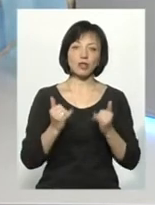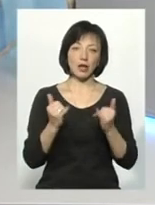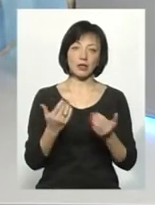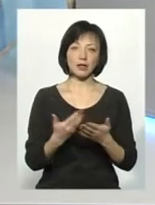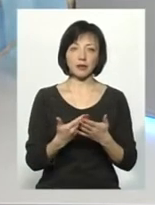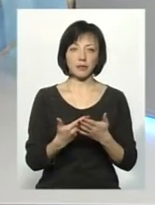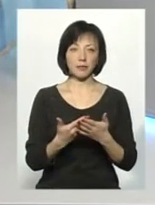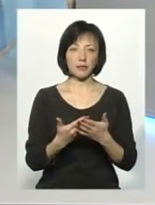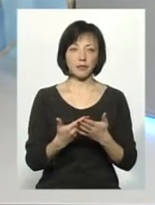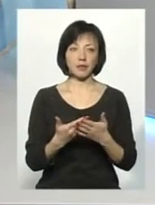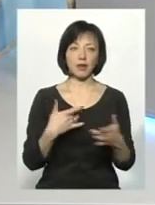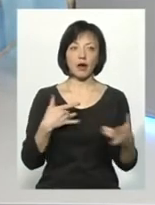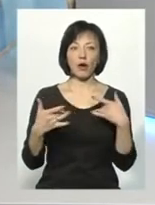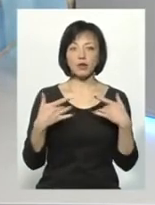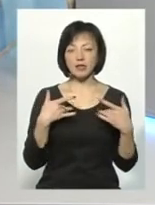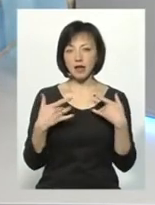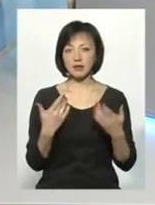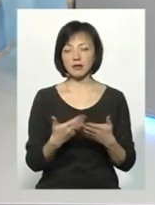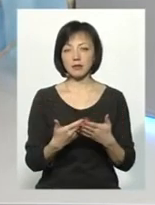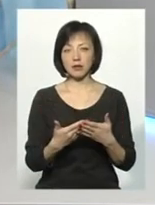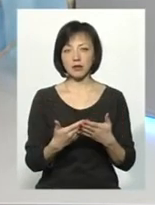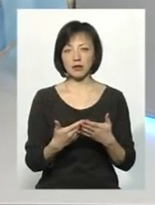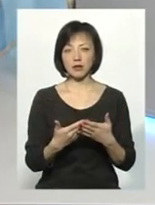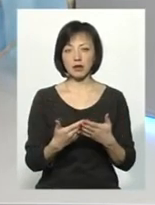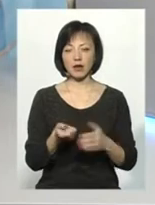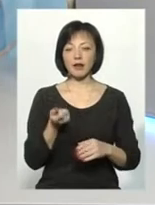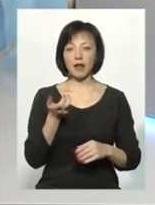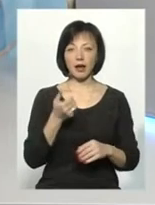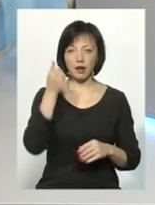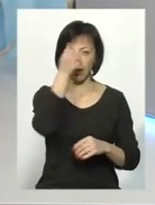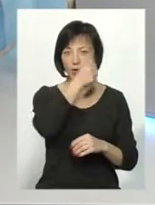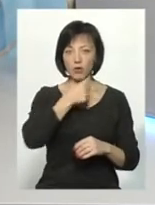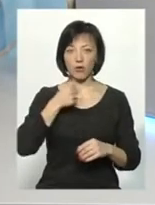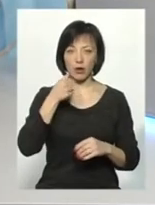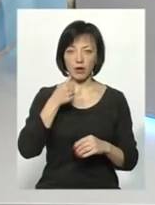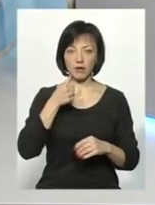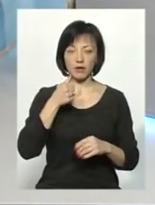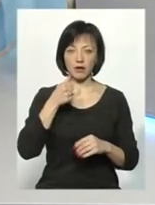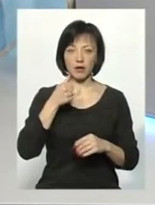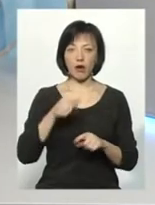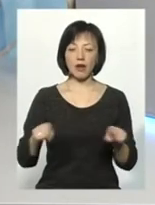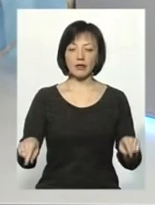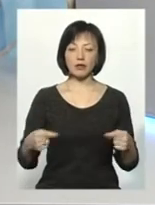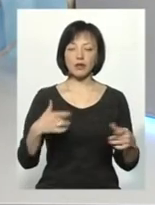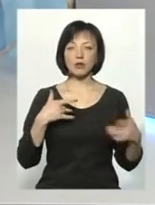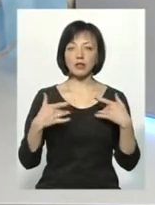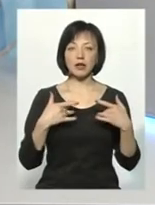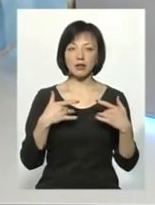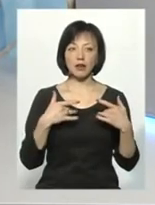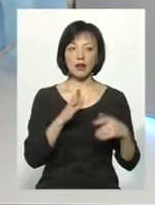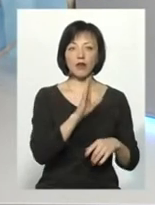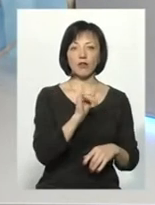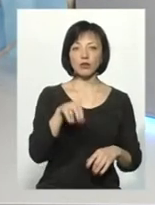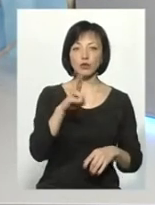концерти. Наприклад, ось вже пару років організовується такий концерт, як «Вудсток